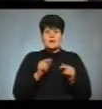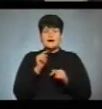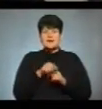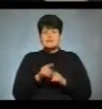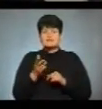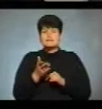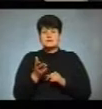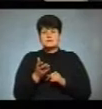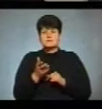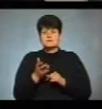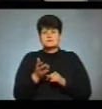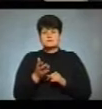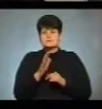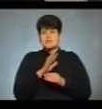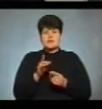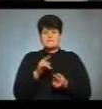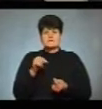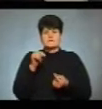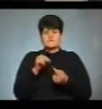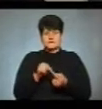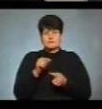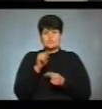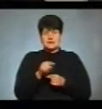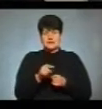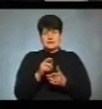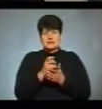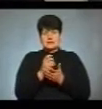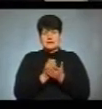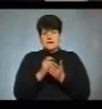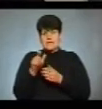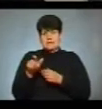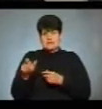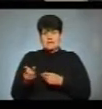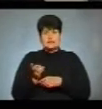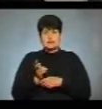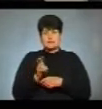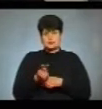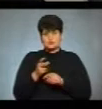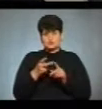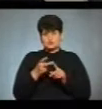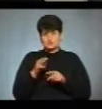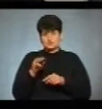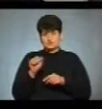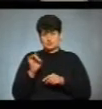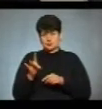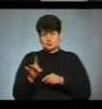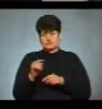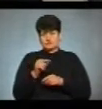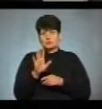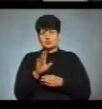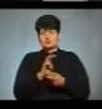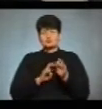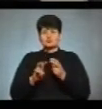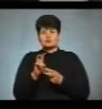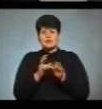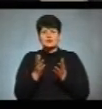які не визначились, бо їхній кандидат не прийшов у другий тур. І, відповідно, вони будуть шукати